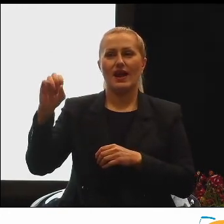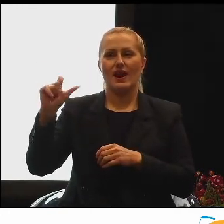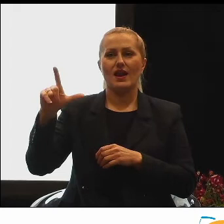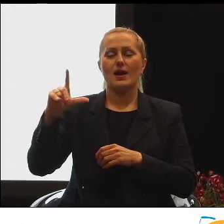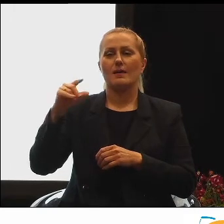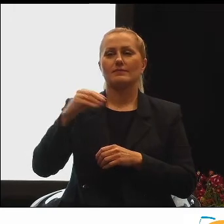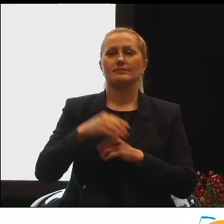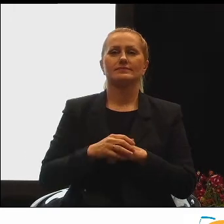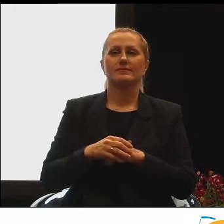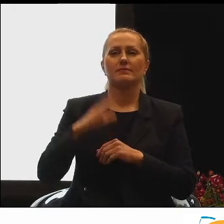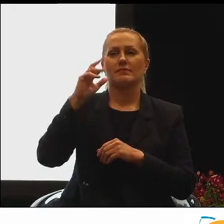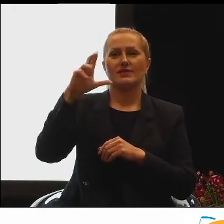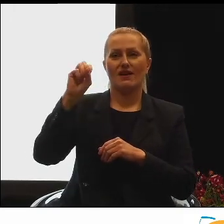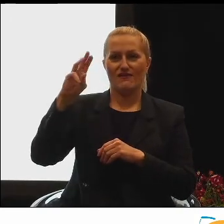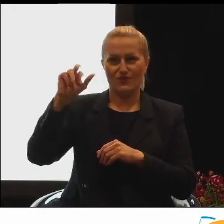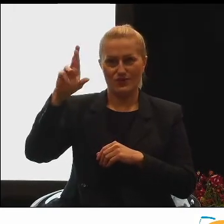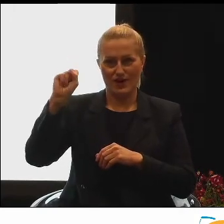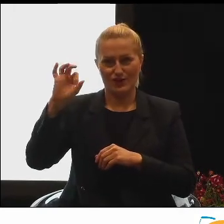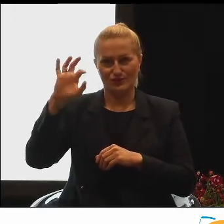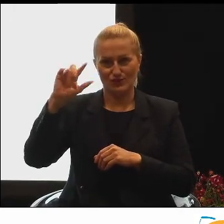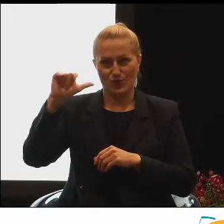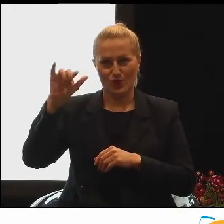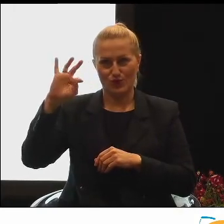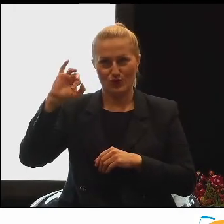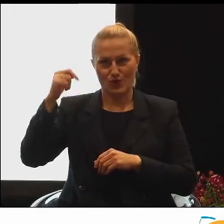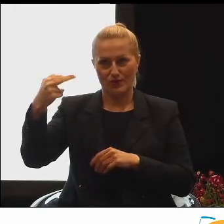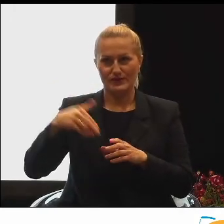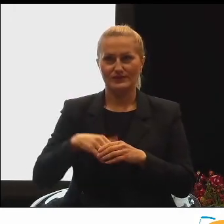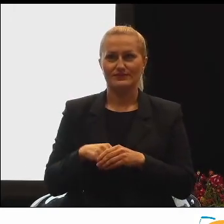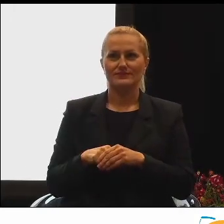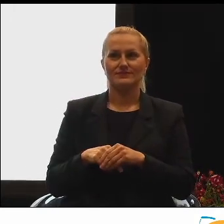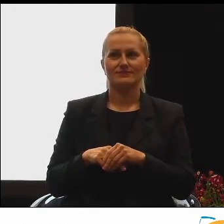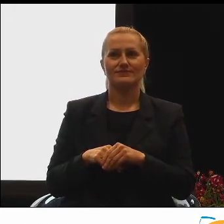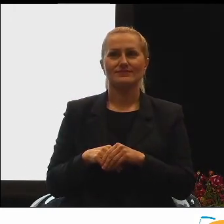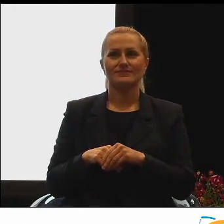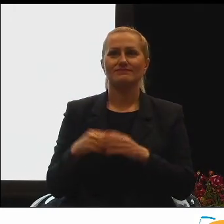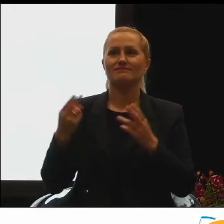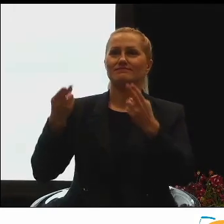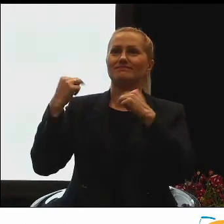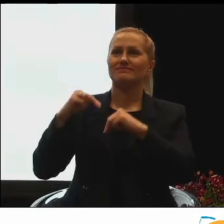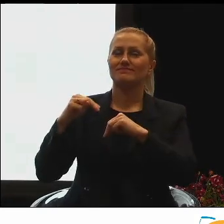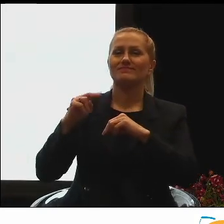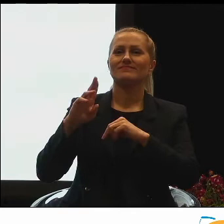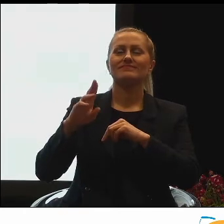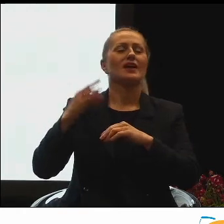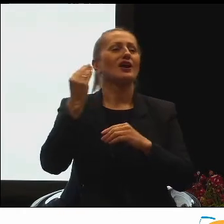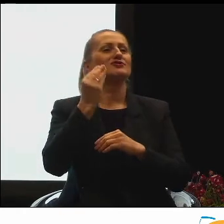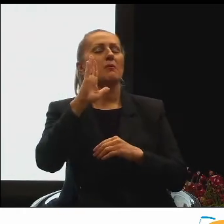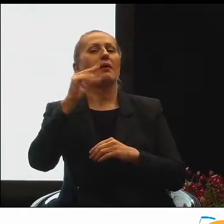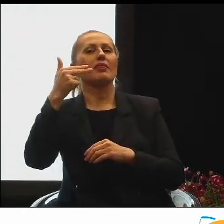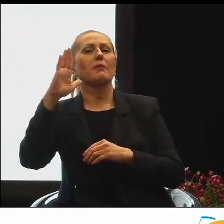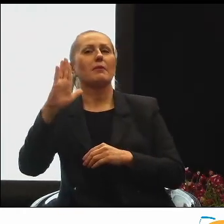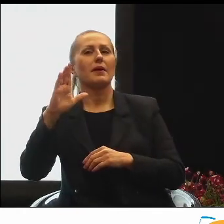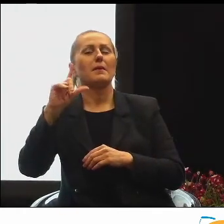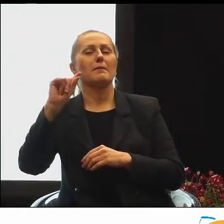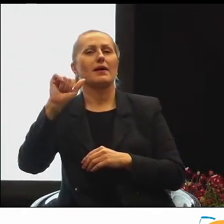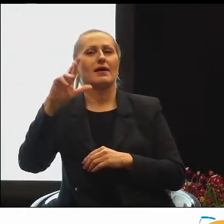Brawura Sojuszów z Polski. O, przeskoczyłam. Jeszcze BNP Paribas.